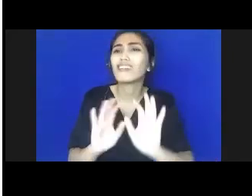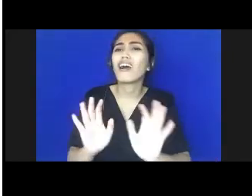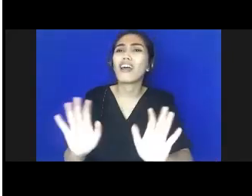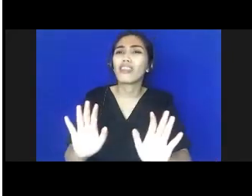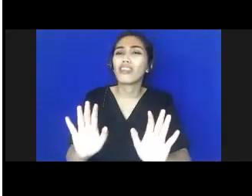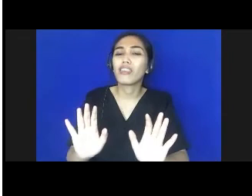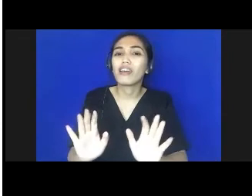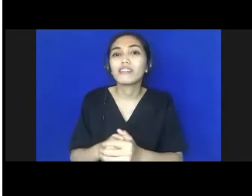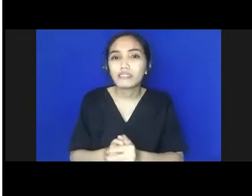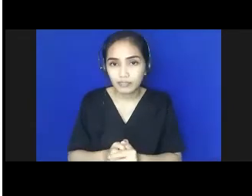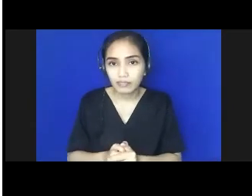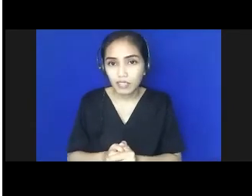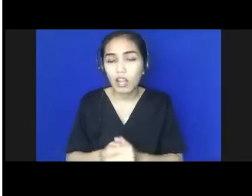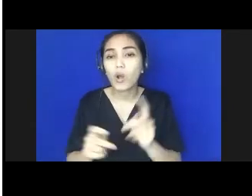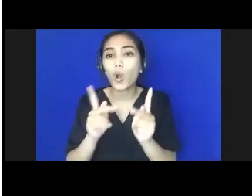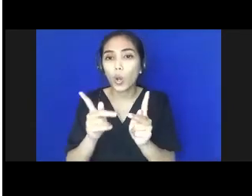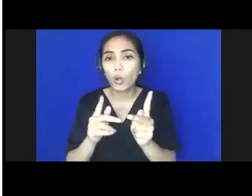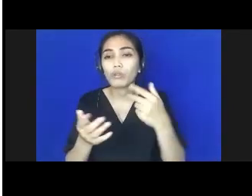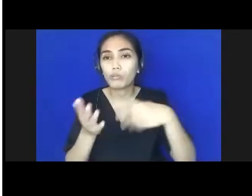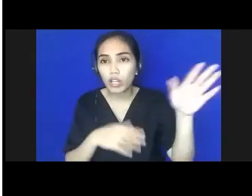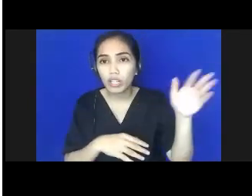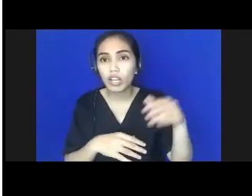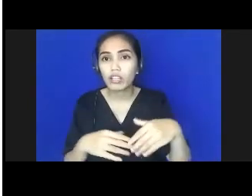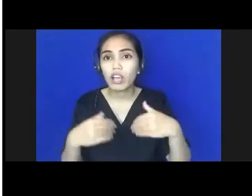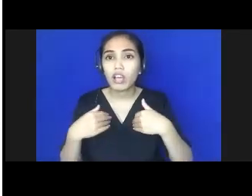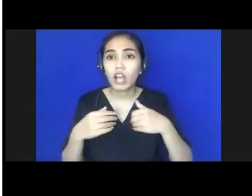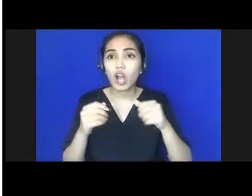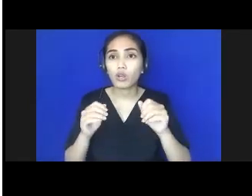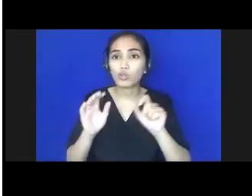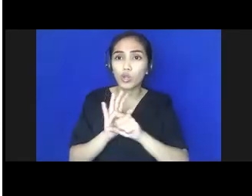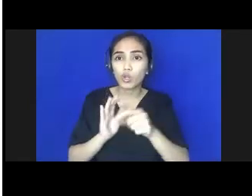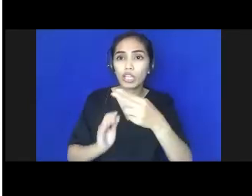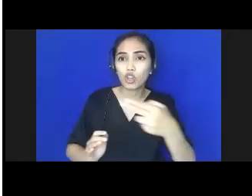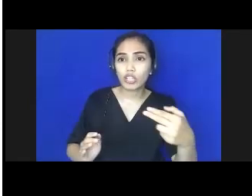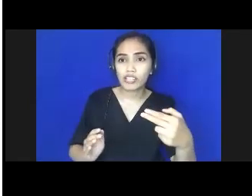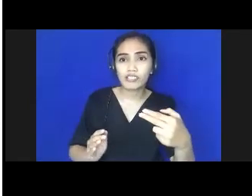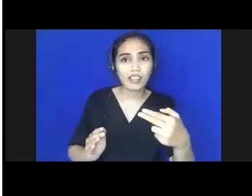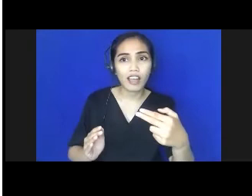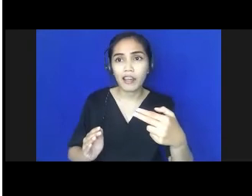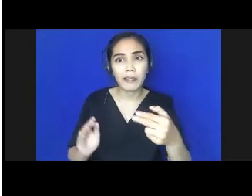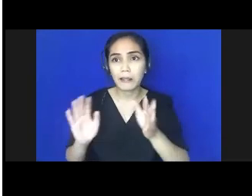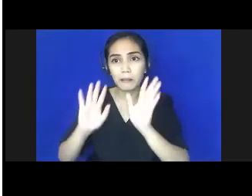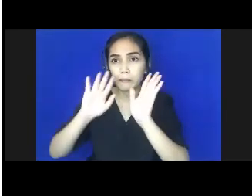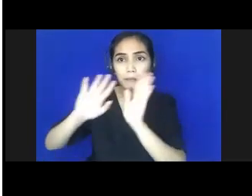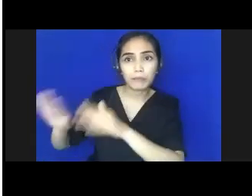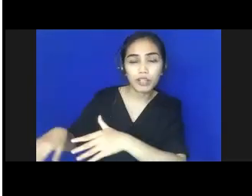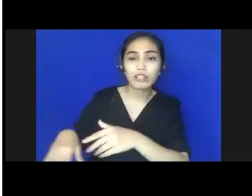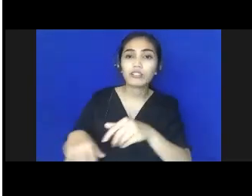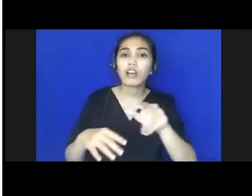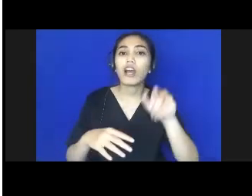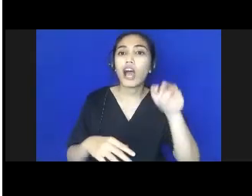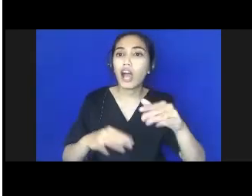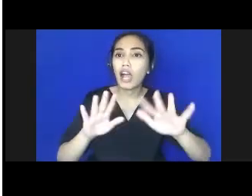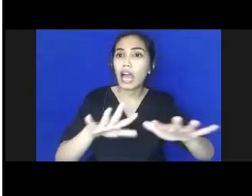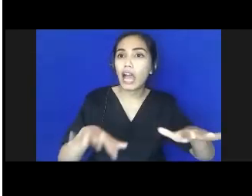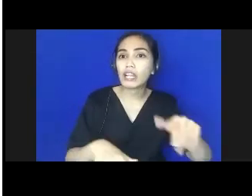kalau ini kita biarkan hanya 53% dari potensi produktivitas anak kita yang lahir saat ini yang